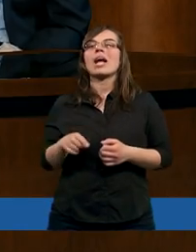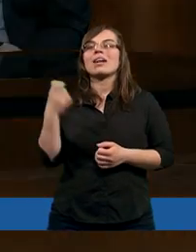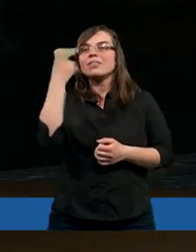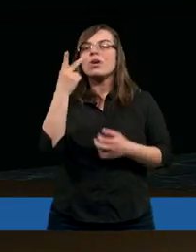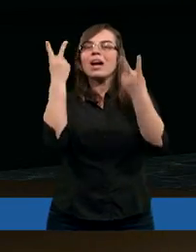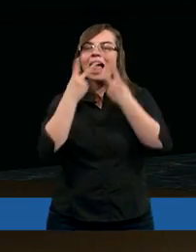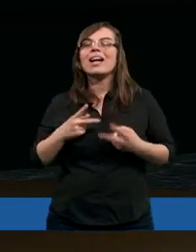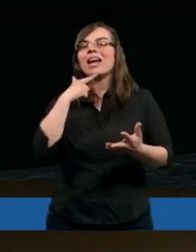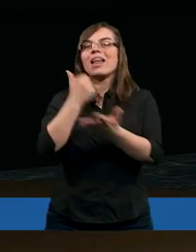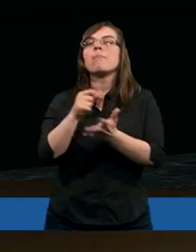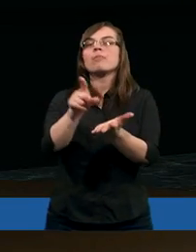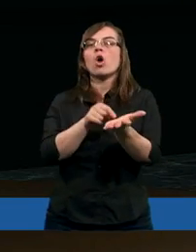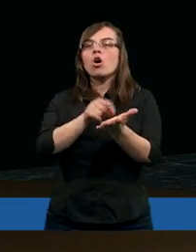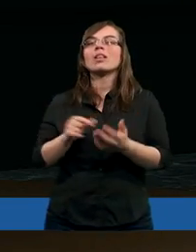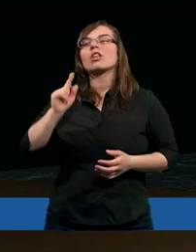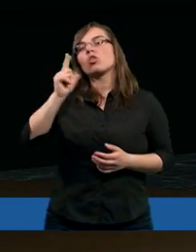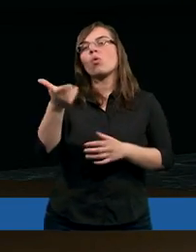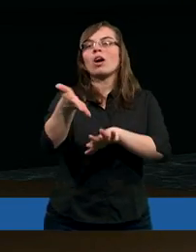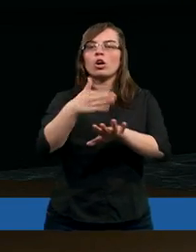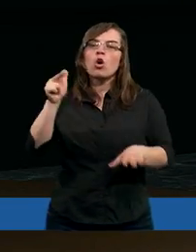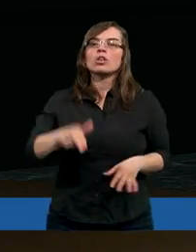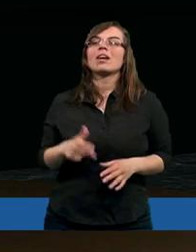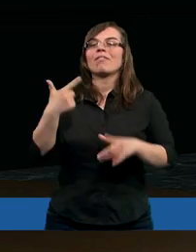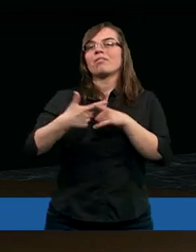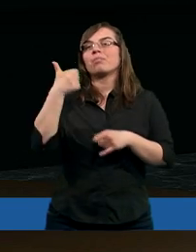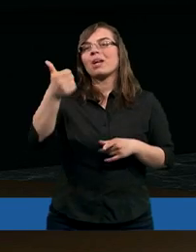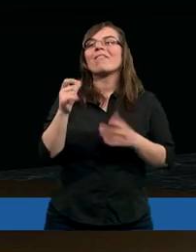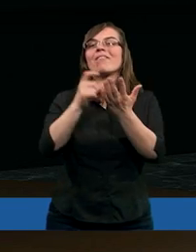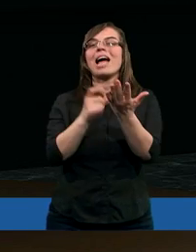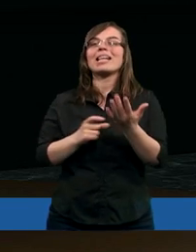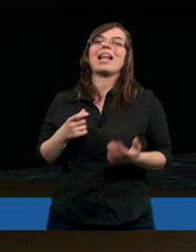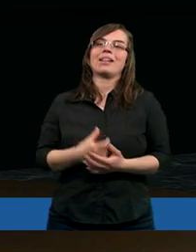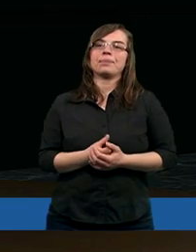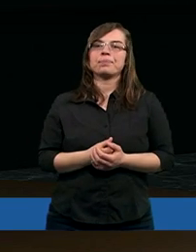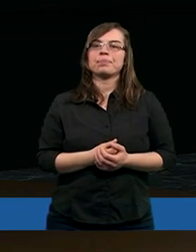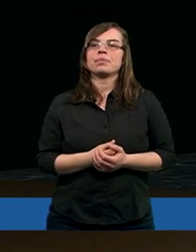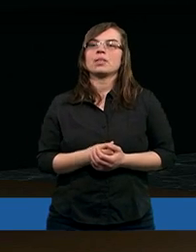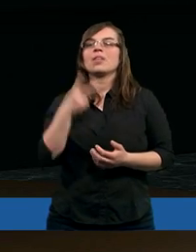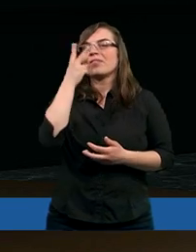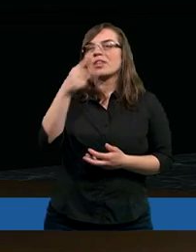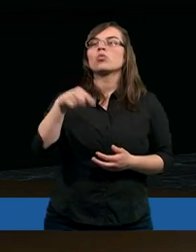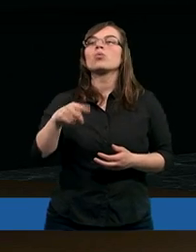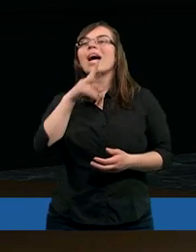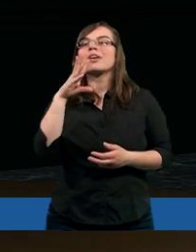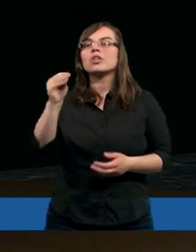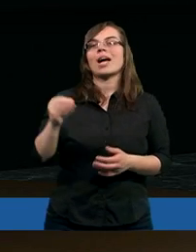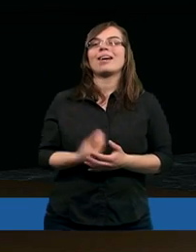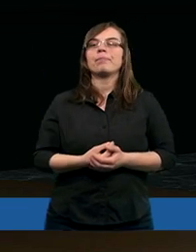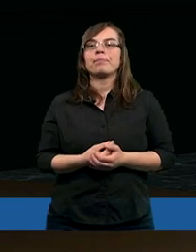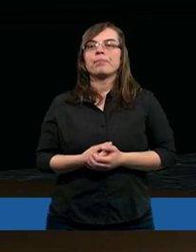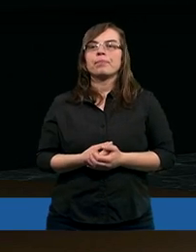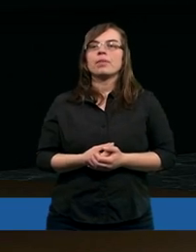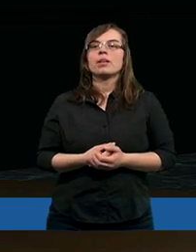tutaj czytając z listu Piotra, z drugiego rozdziału, dwudziesty pierwszy werset, to widzimy tutaj, że